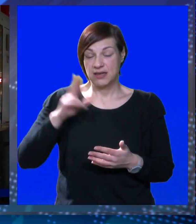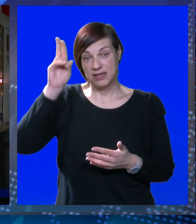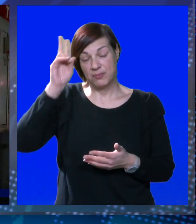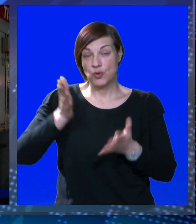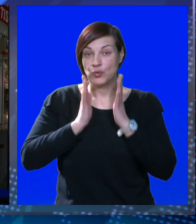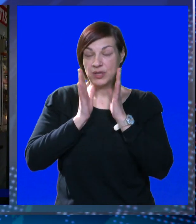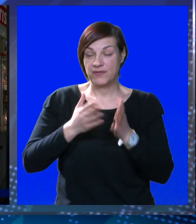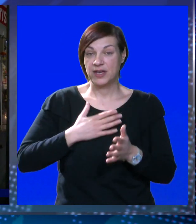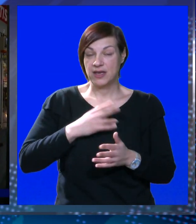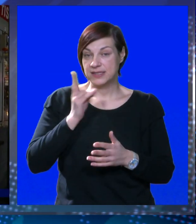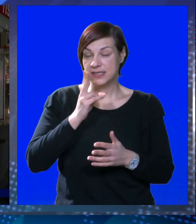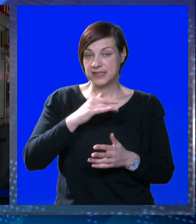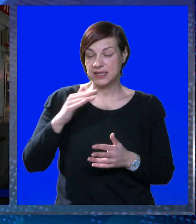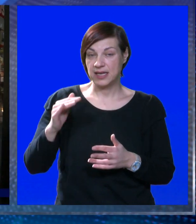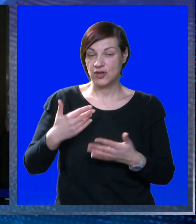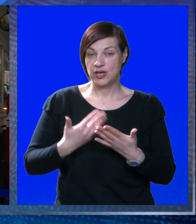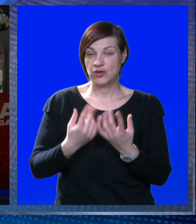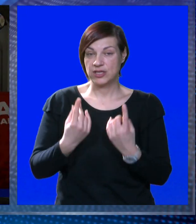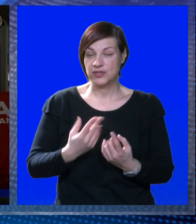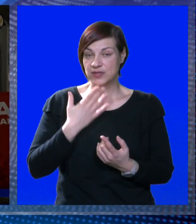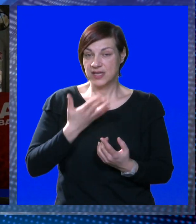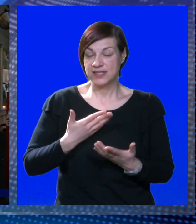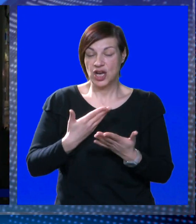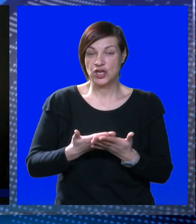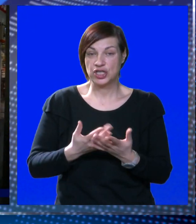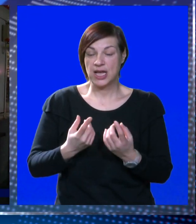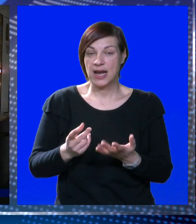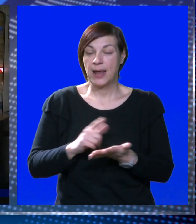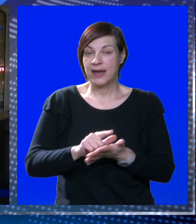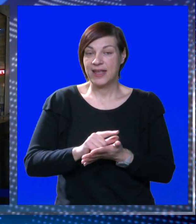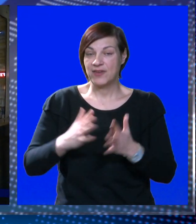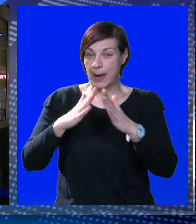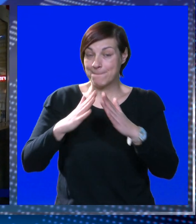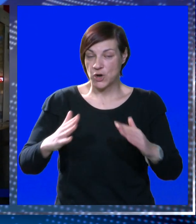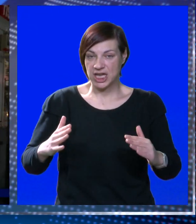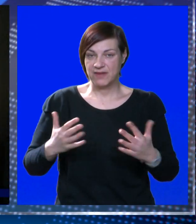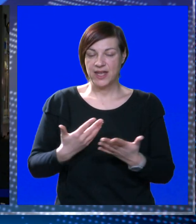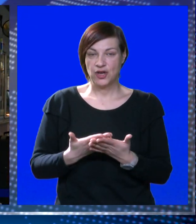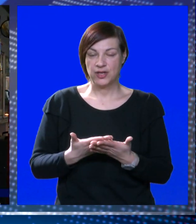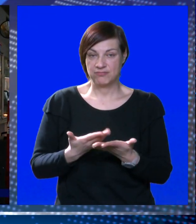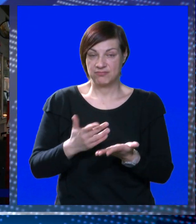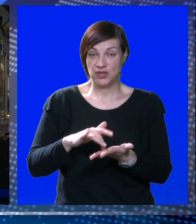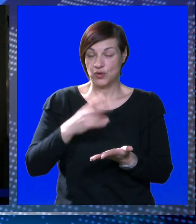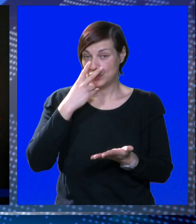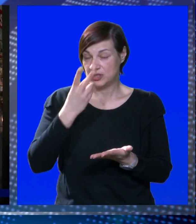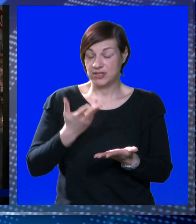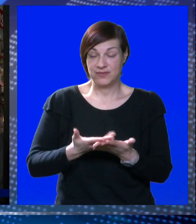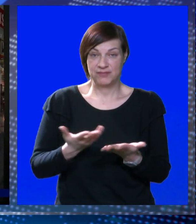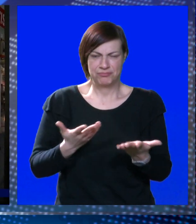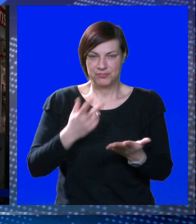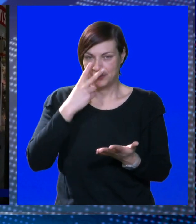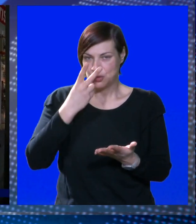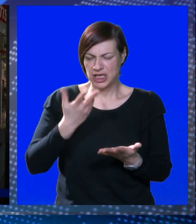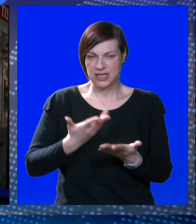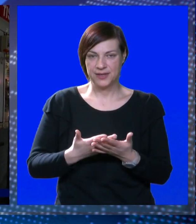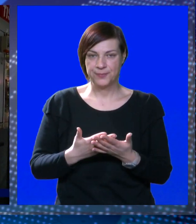ne mogu da vjerujem, pošto ja sam vidi Crnojegore, ko nas su te stanice loše, ali što se tiče nevremena pokriveno je. A ja odjena vidim za svi,